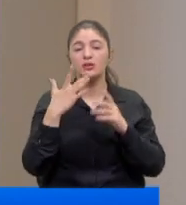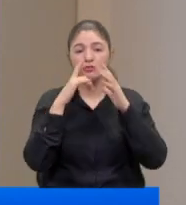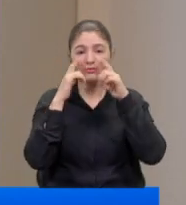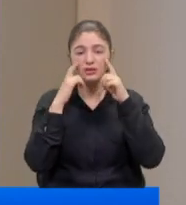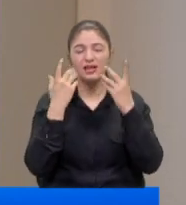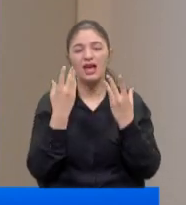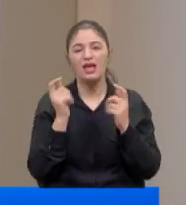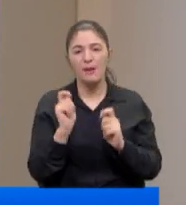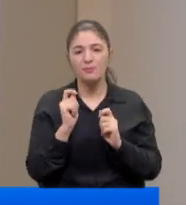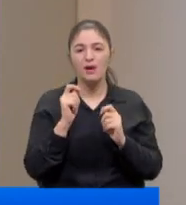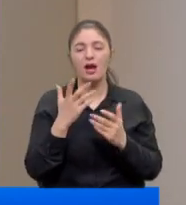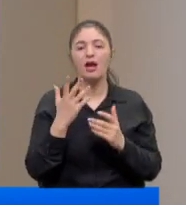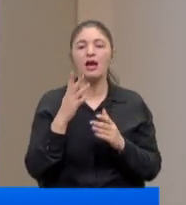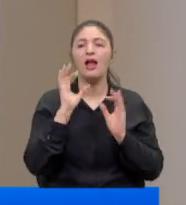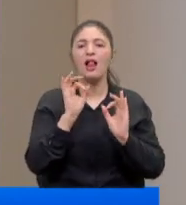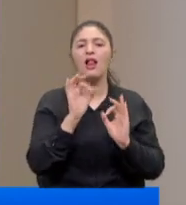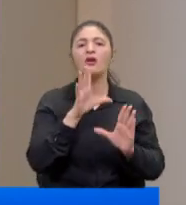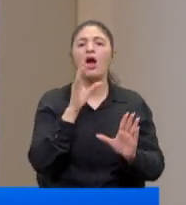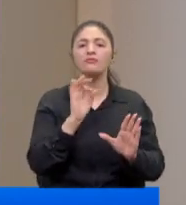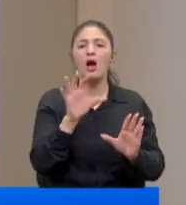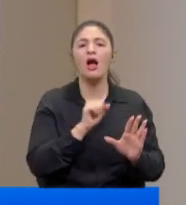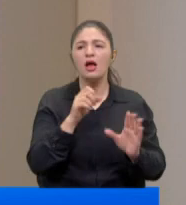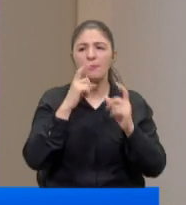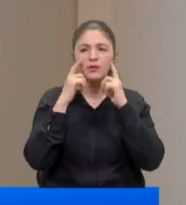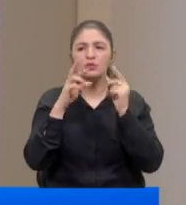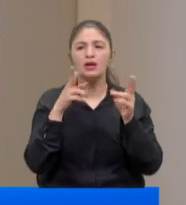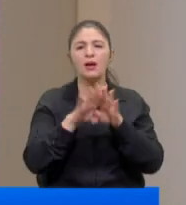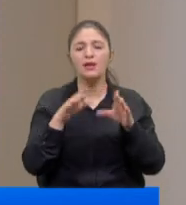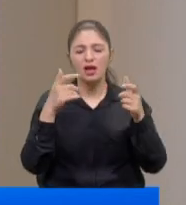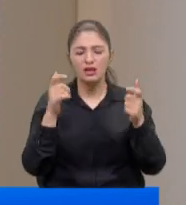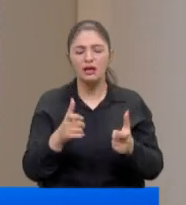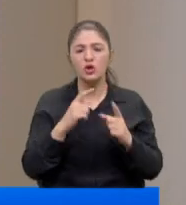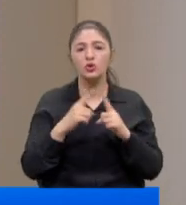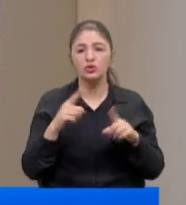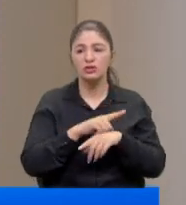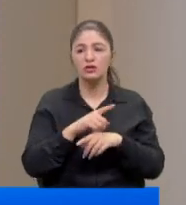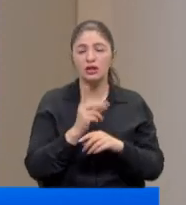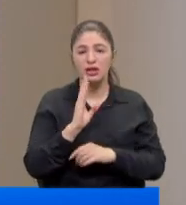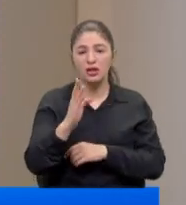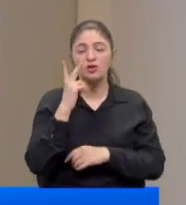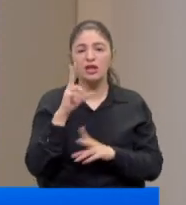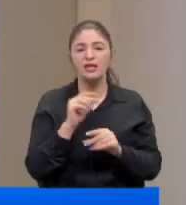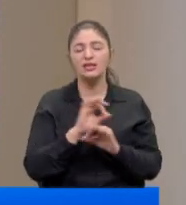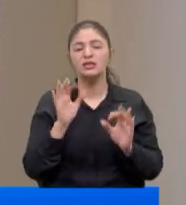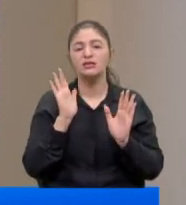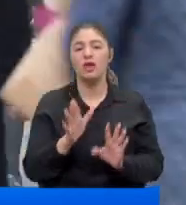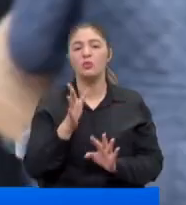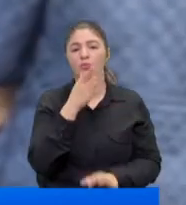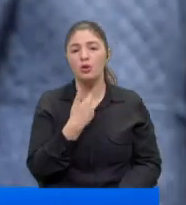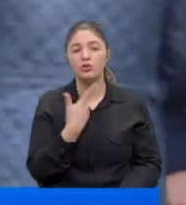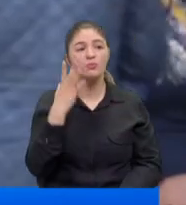maskeleri kullanmak, standart cerrahi maskenin bu tip kapalı alanlardaki uzun dönem seyahatte yetersiz kaldığını artık biliyoruz.